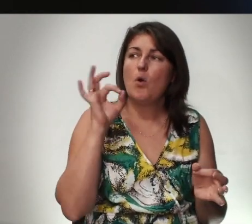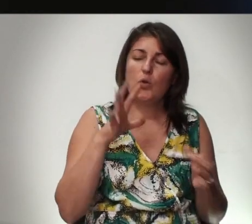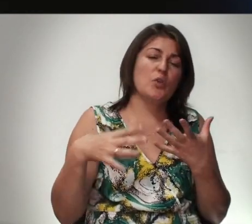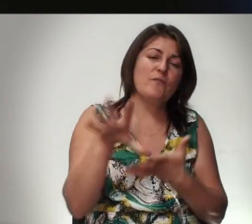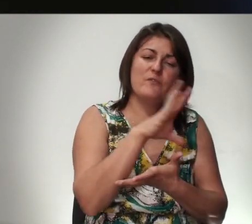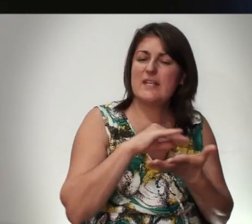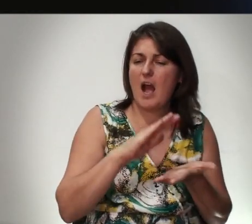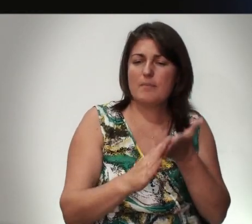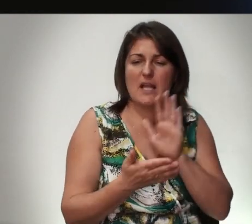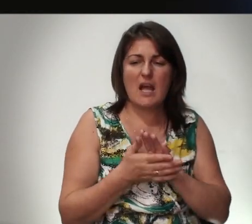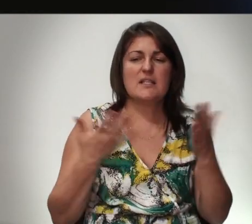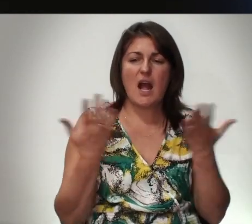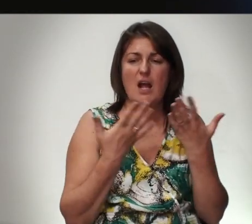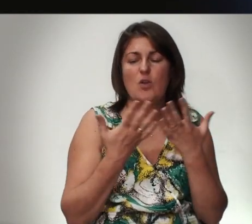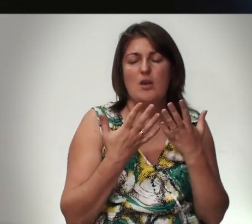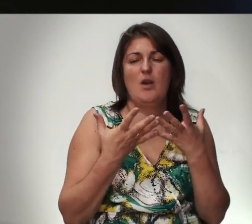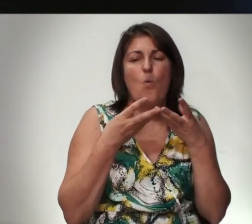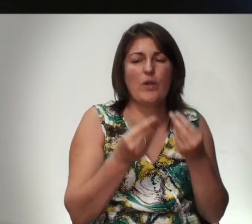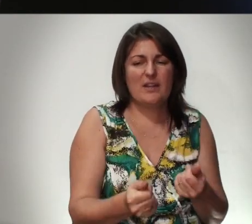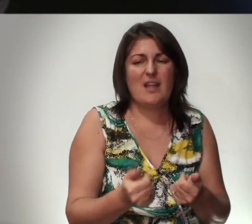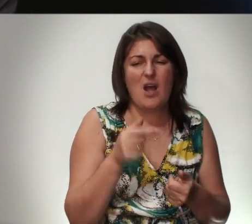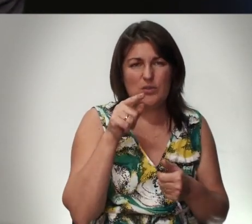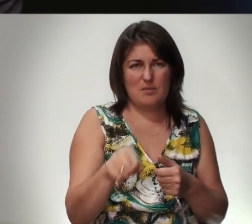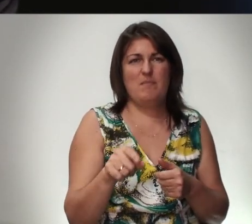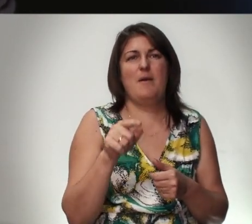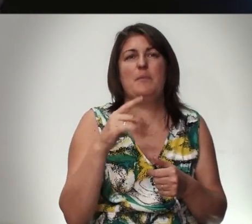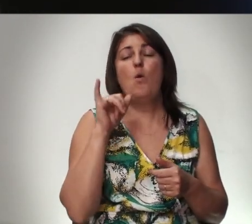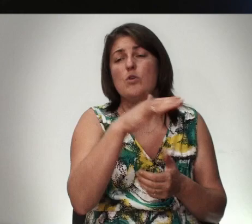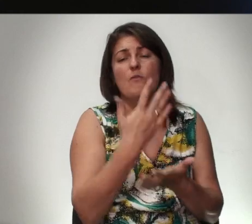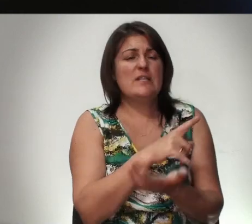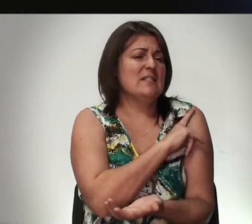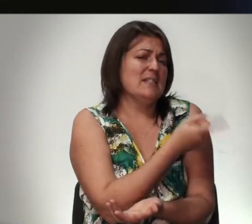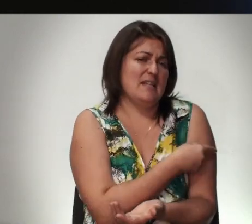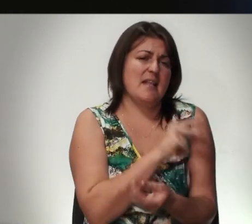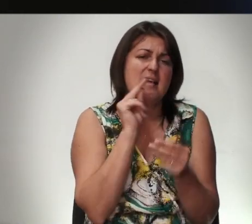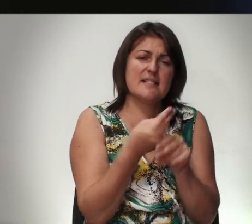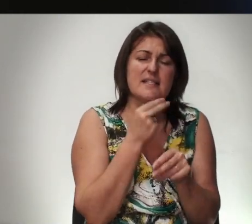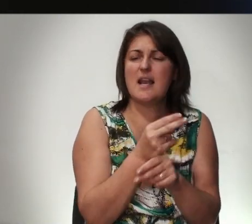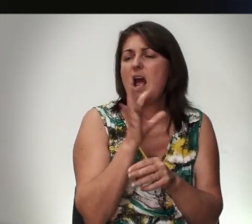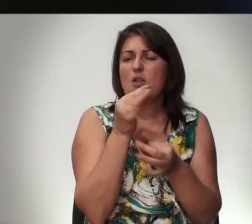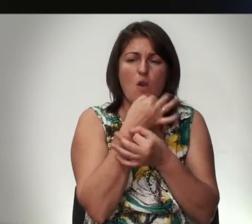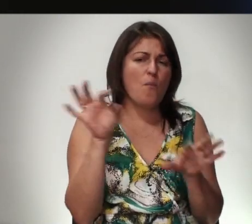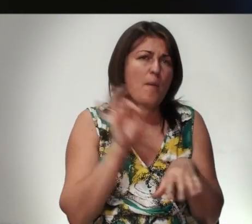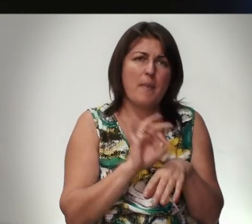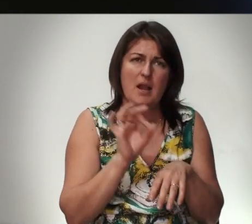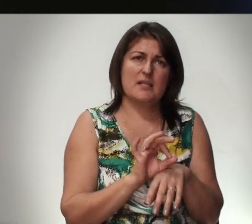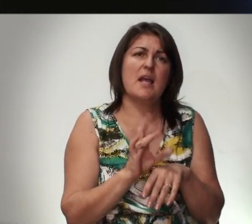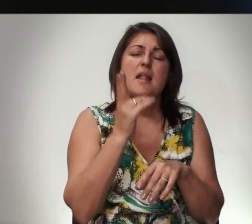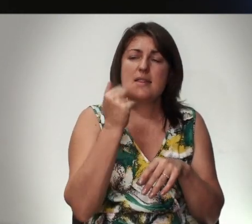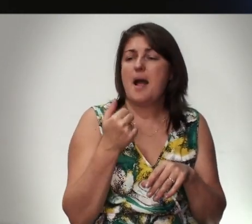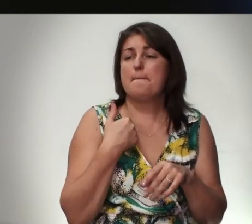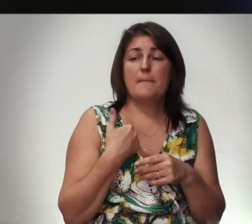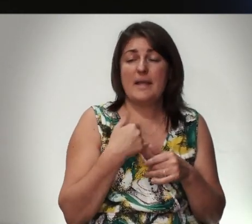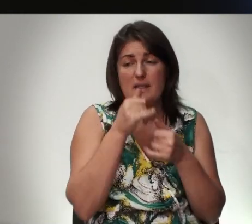Обстоятельств Которые Угнетают тебя У Него есть Сила Исселить От любой болезни Мы не